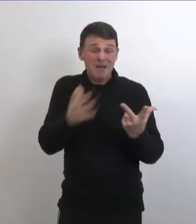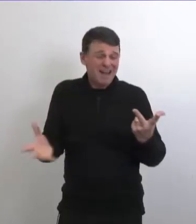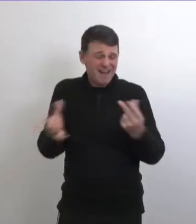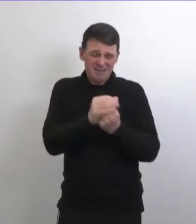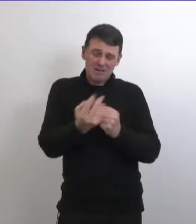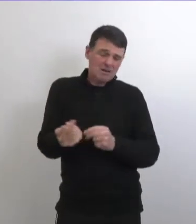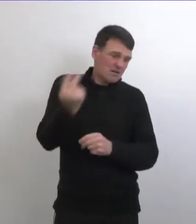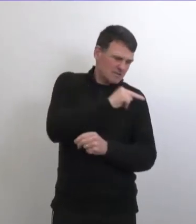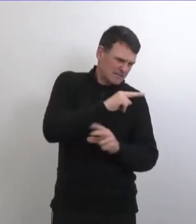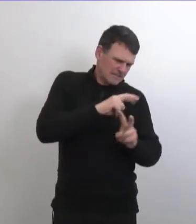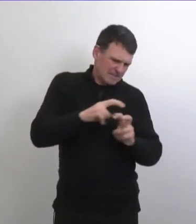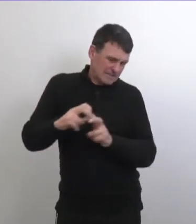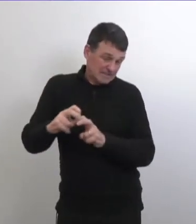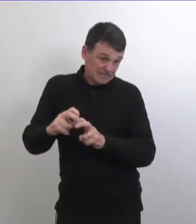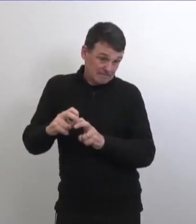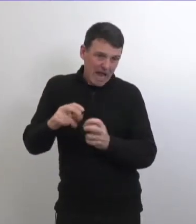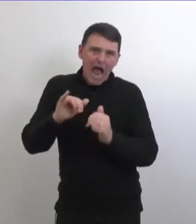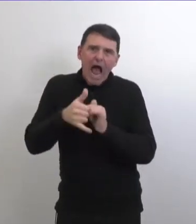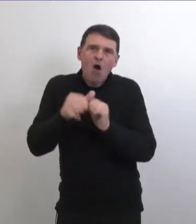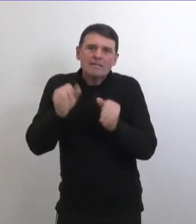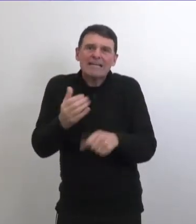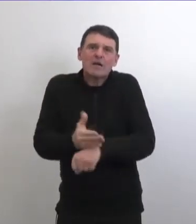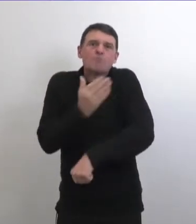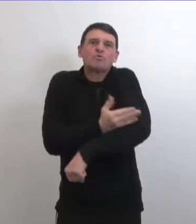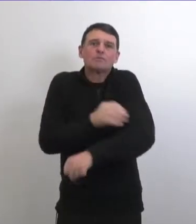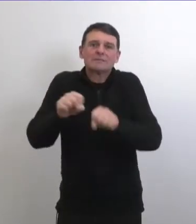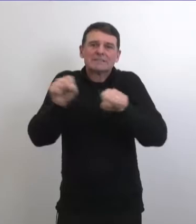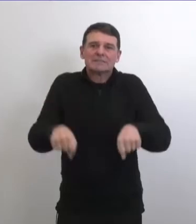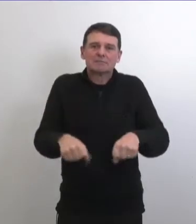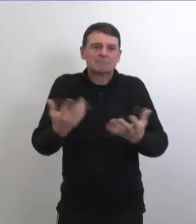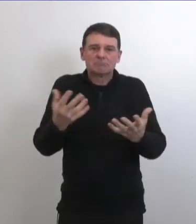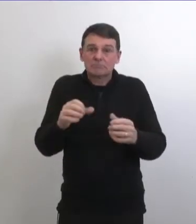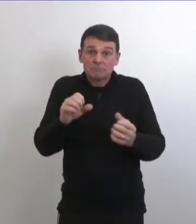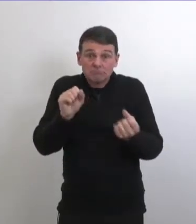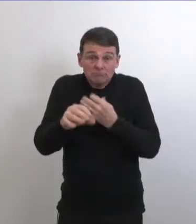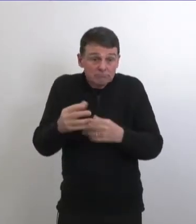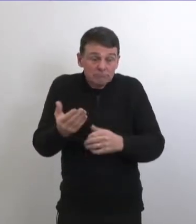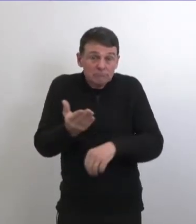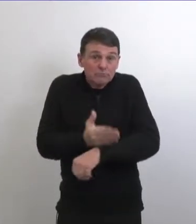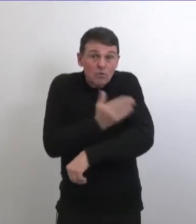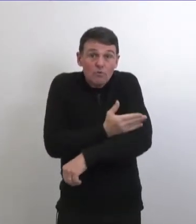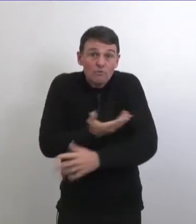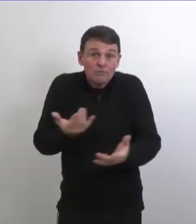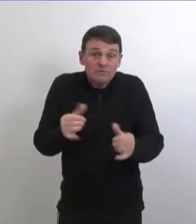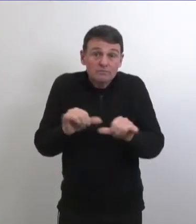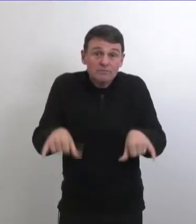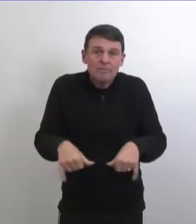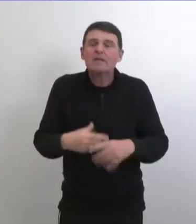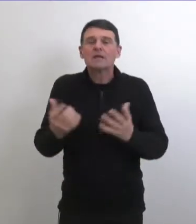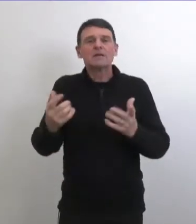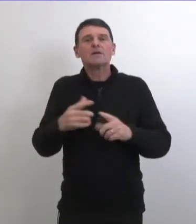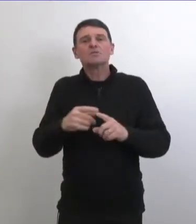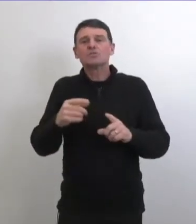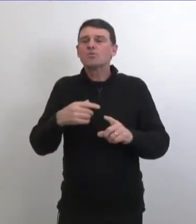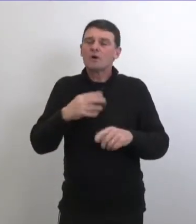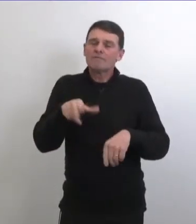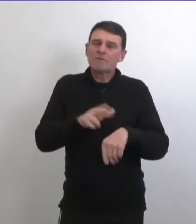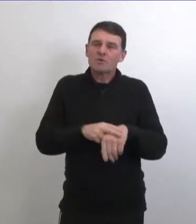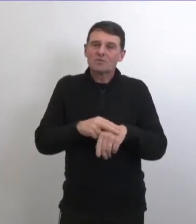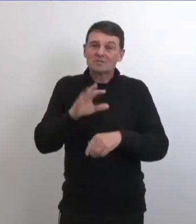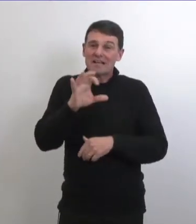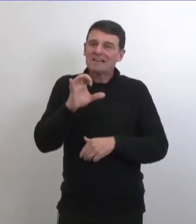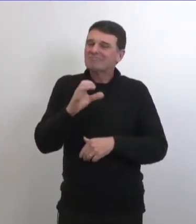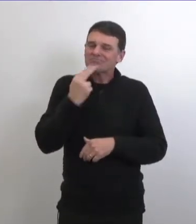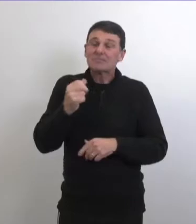personnes par jour donc on va examiner tous les renseignements qui sortent de ce processus on va voir s'il ya des choses qu'on a appris si on peut améliorer certaines choses on va les